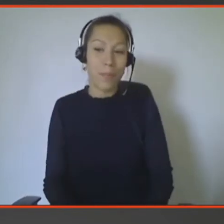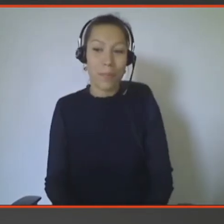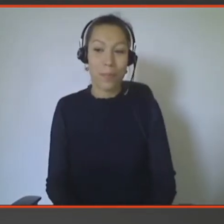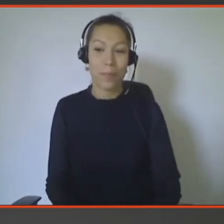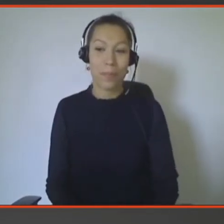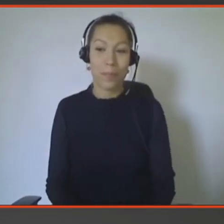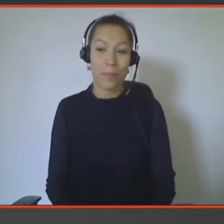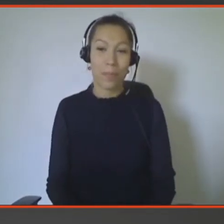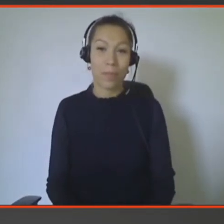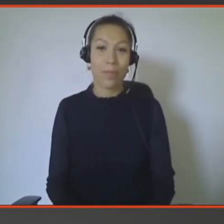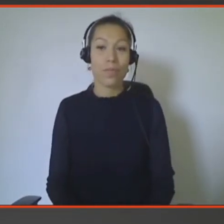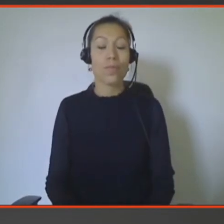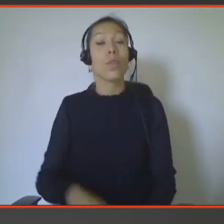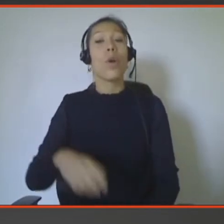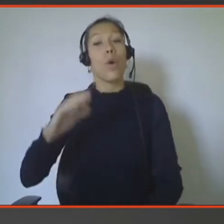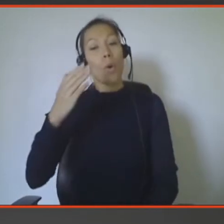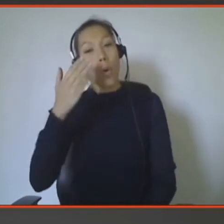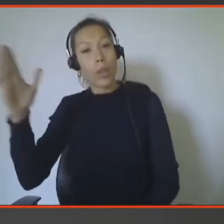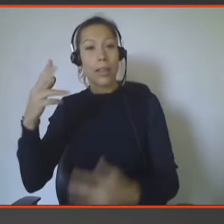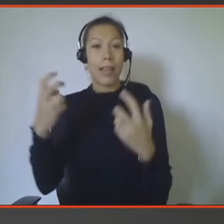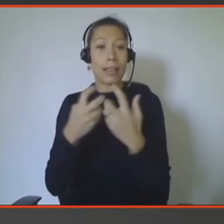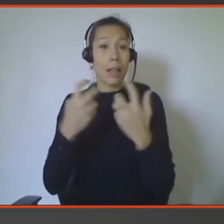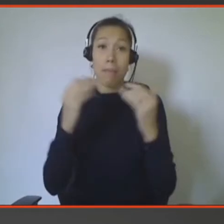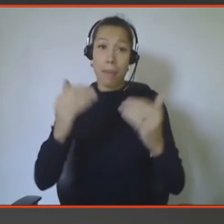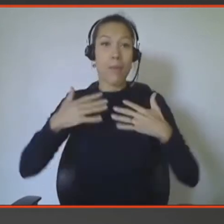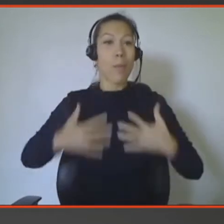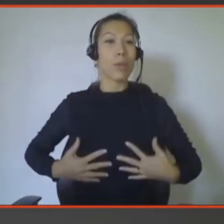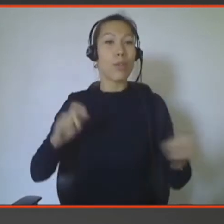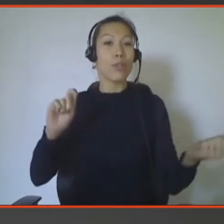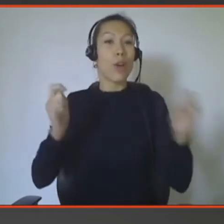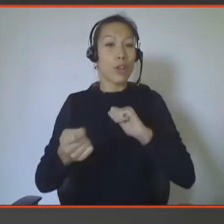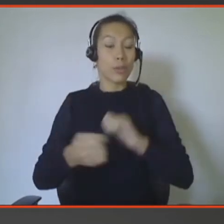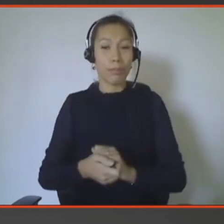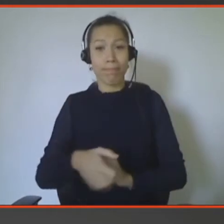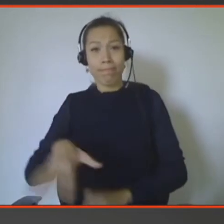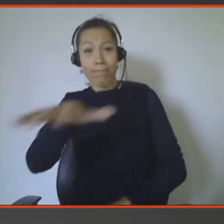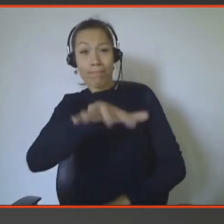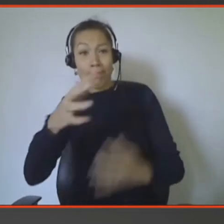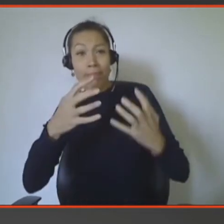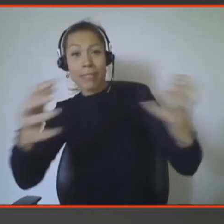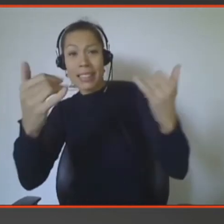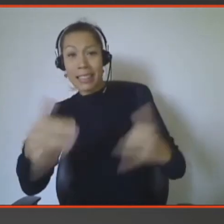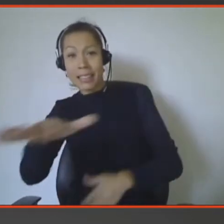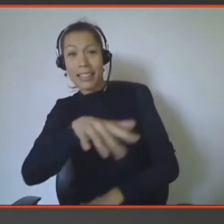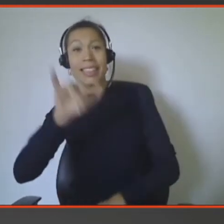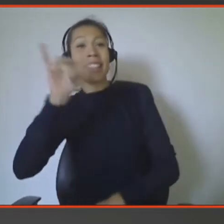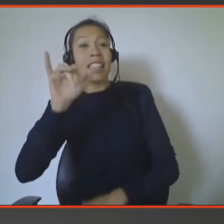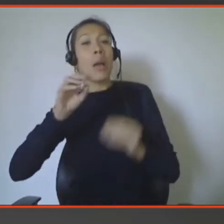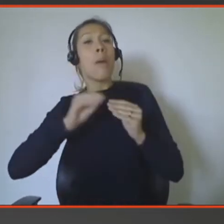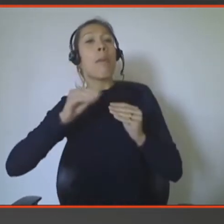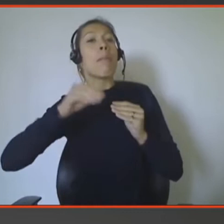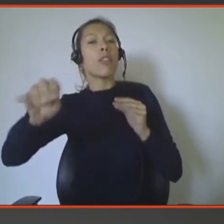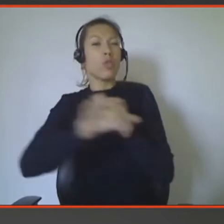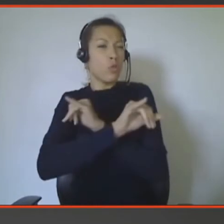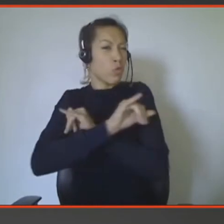Le prochain exemple, c'est toujours sur du changement de comportement. Qui dans la salle n'a jamais procrastiné ?